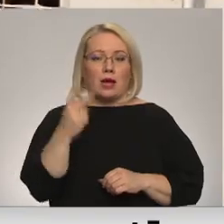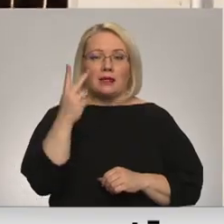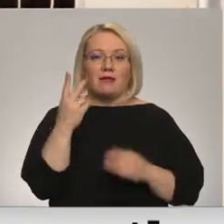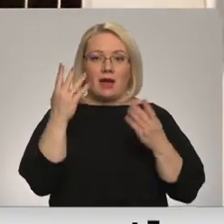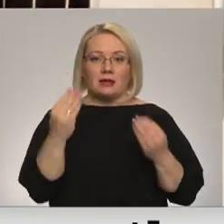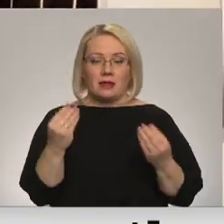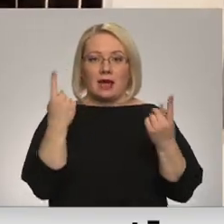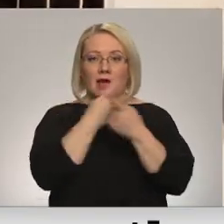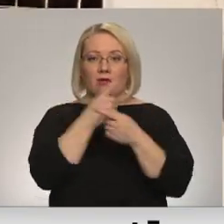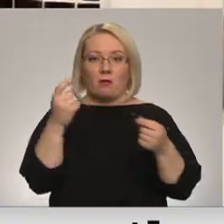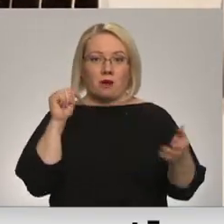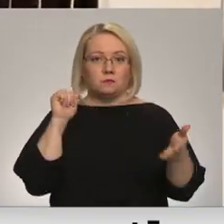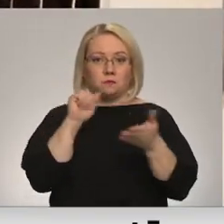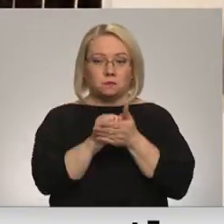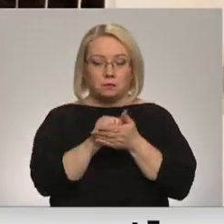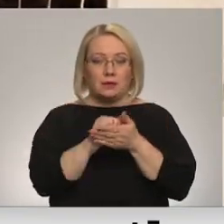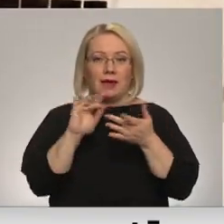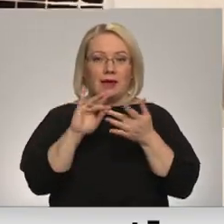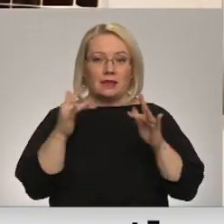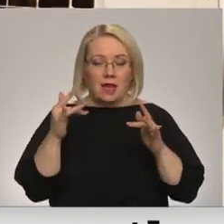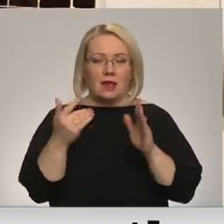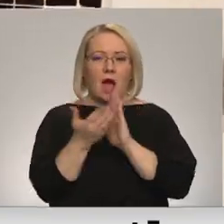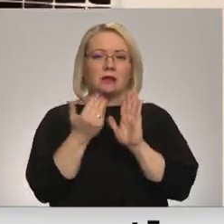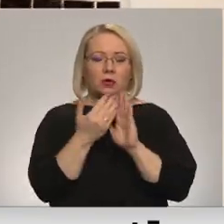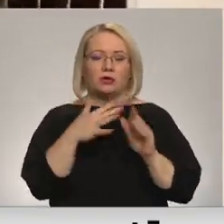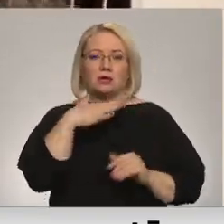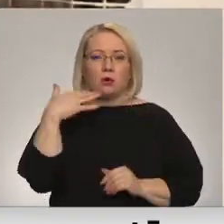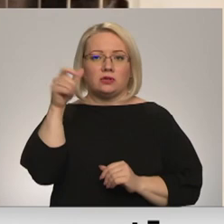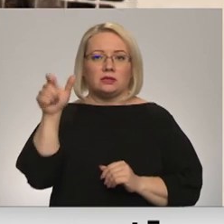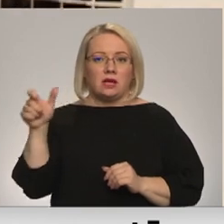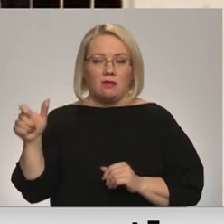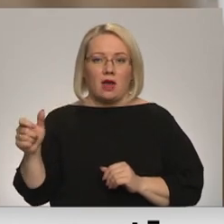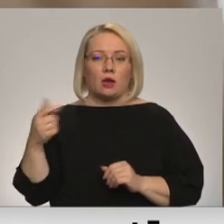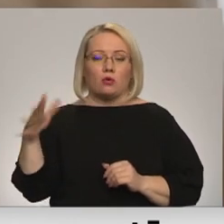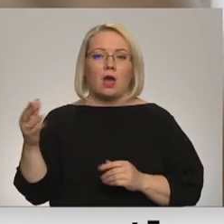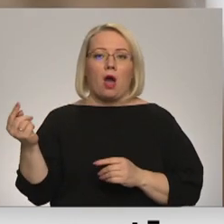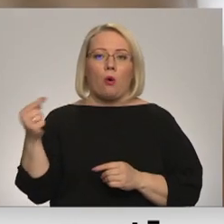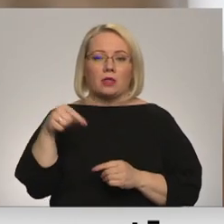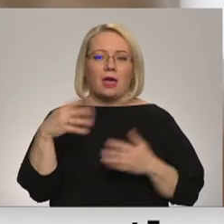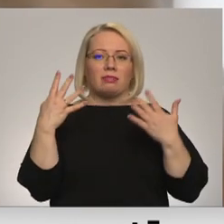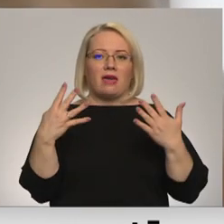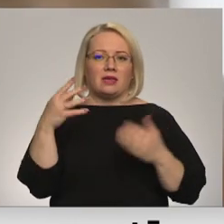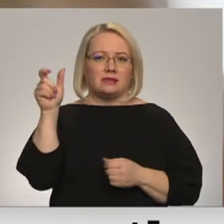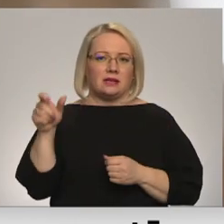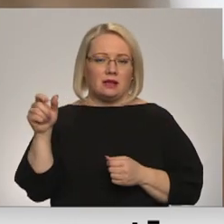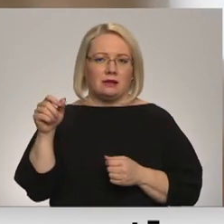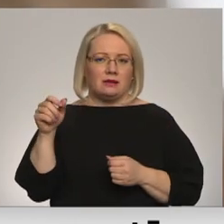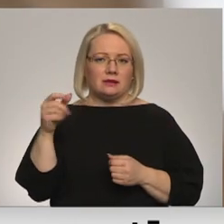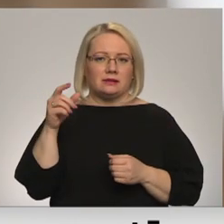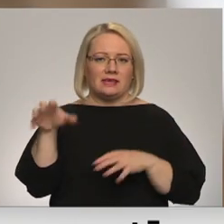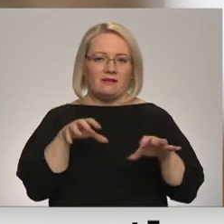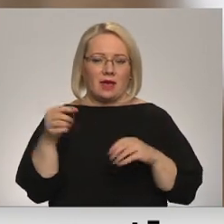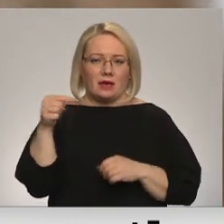informācijas ievietošanas sociālajos tīklos atsaucās daudzi un te nonāca deviņi dzīvnieki. Dzīvi silavās uzsāka sami,